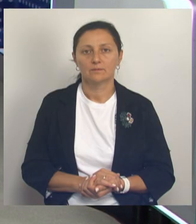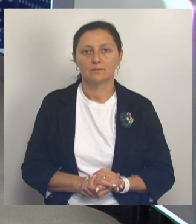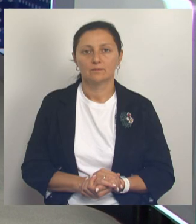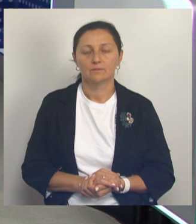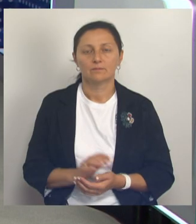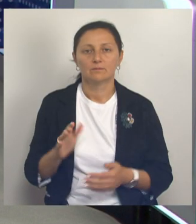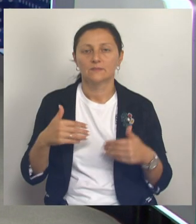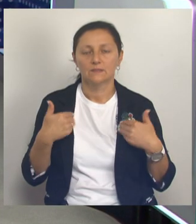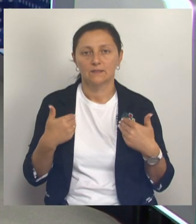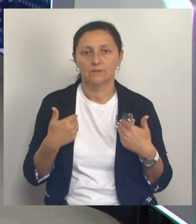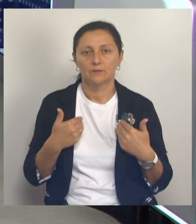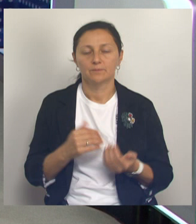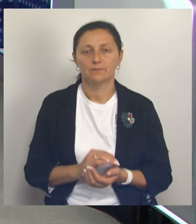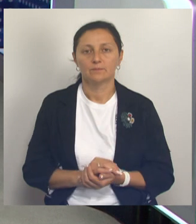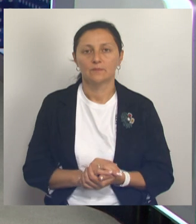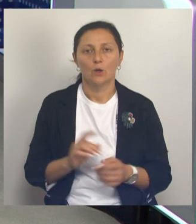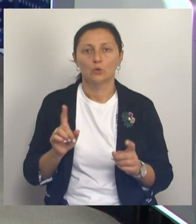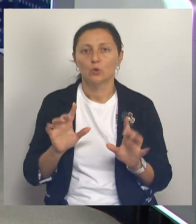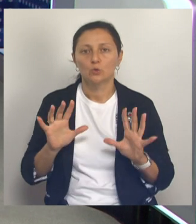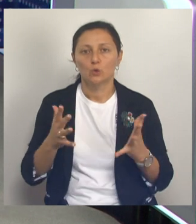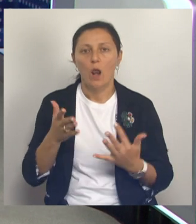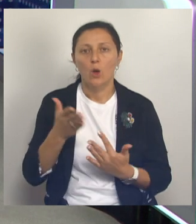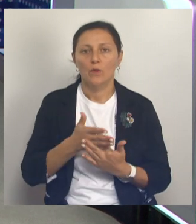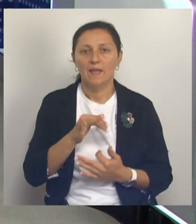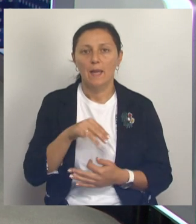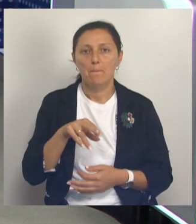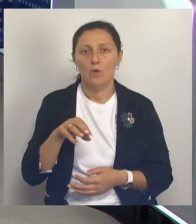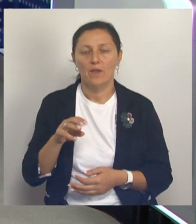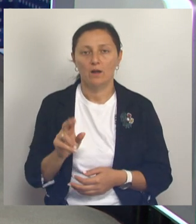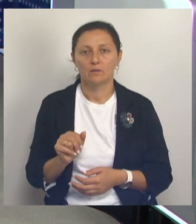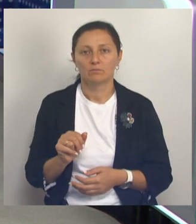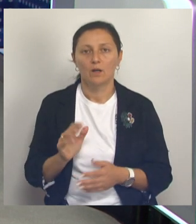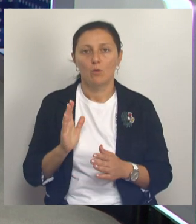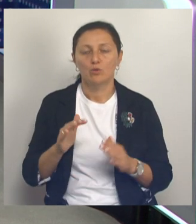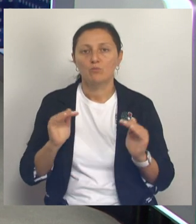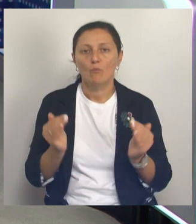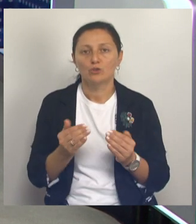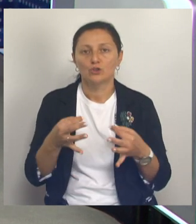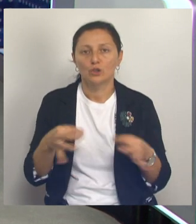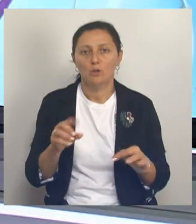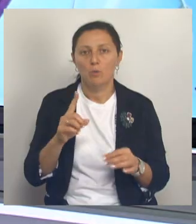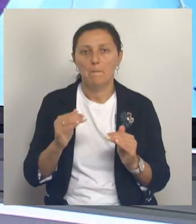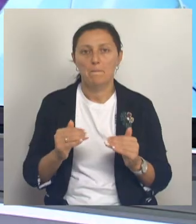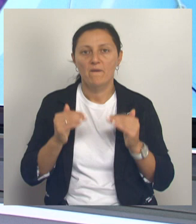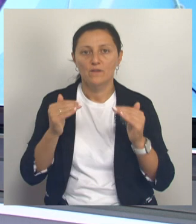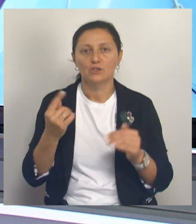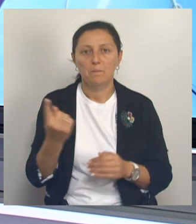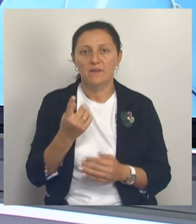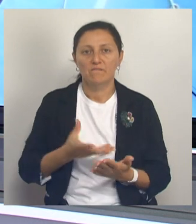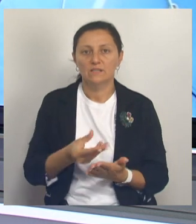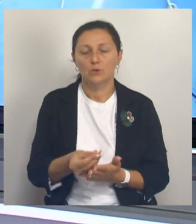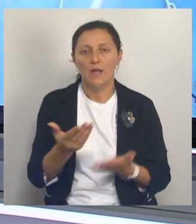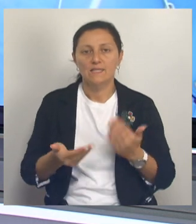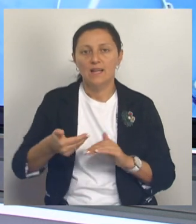Миша, здравствуй. Привет, Леш. Слушай, что случилось с льготной ипотекой? Она станет менее доступной, поскольку повышен первый взнос. Если раньше